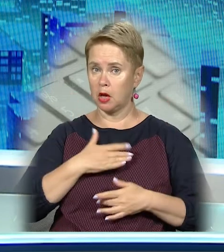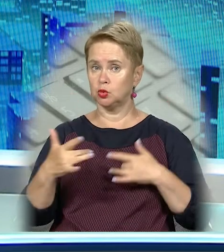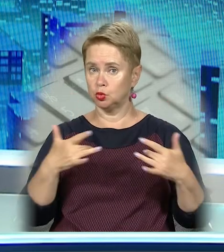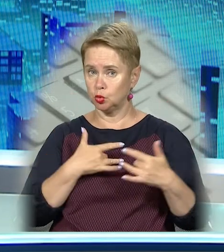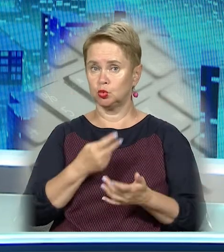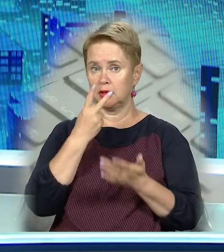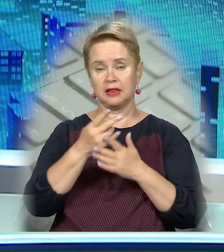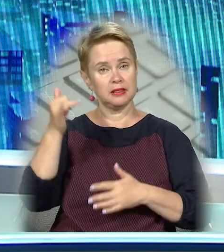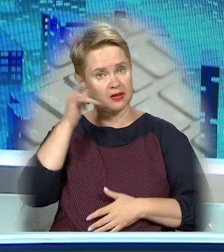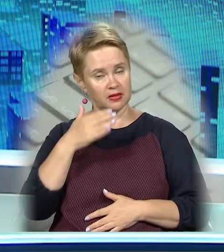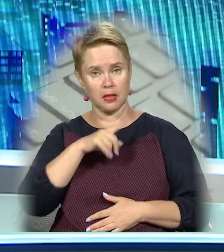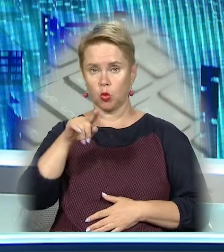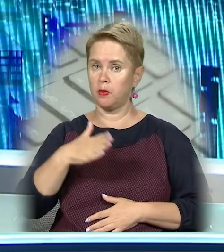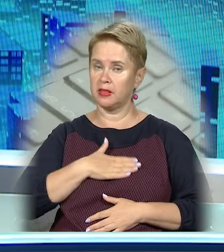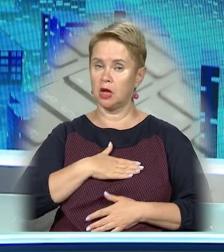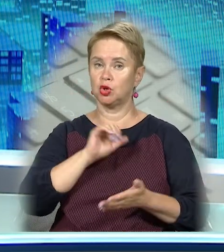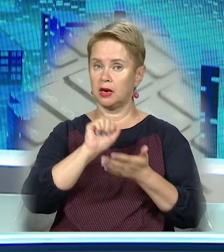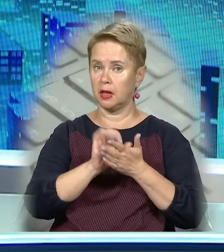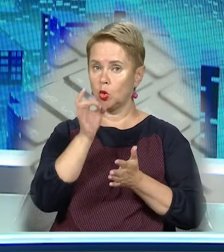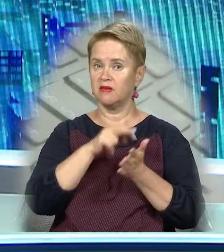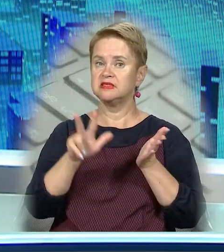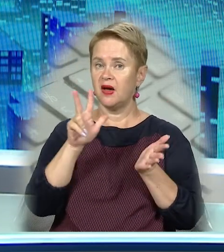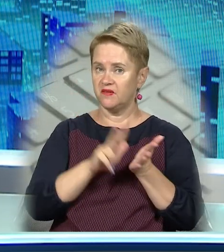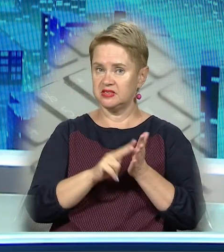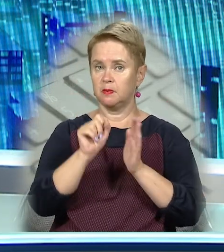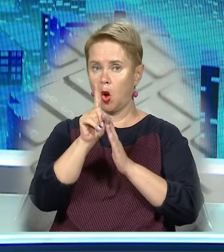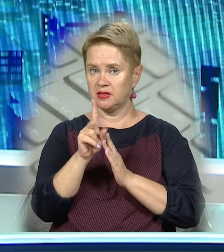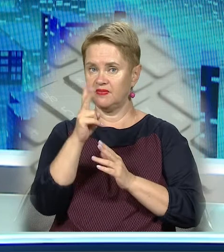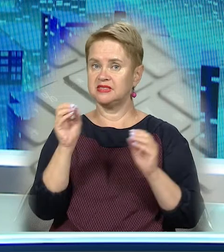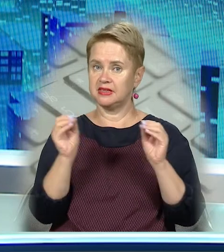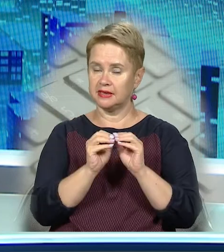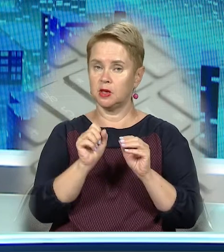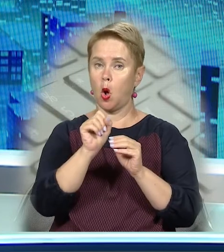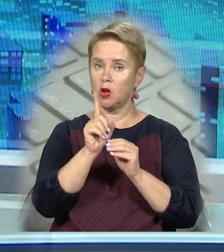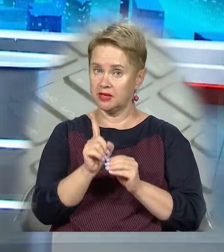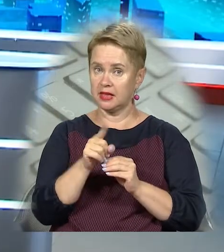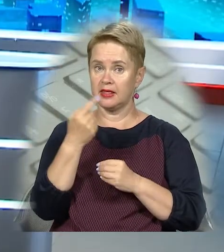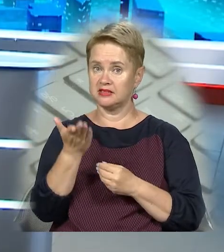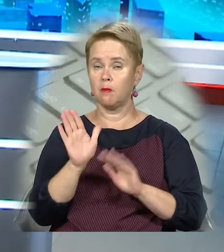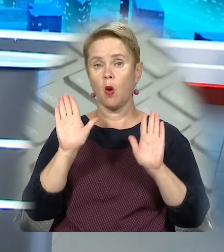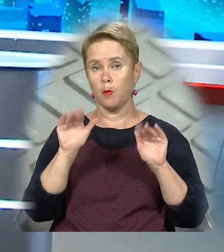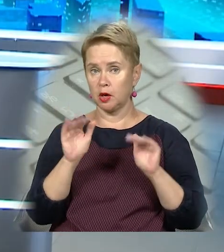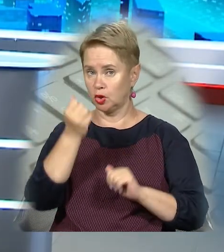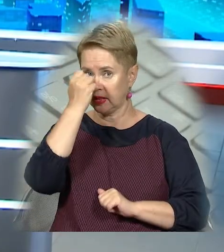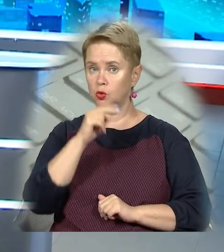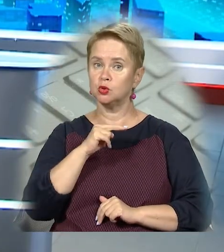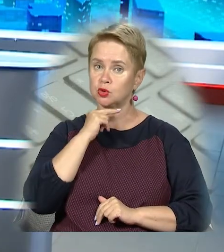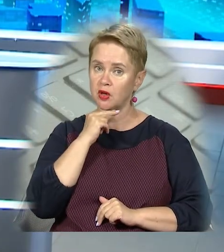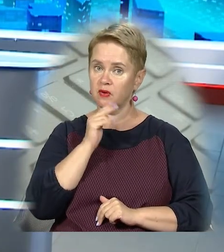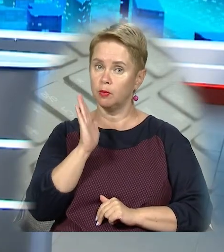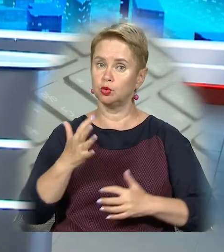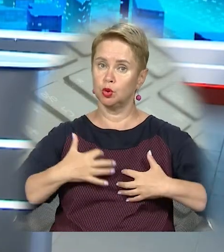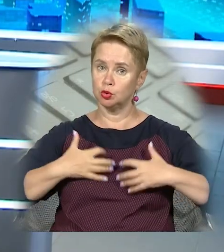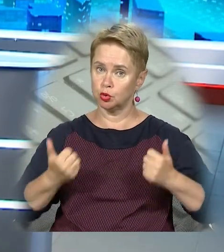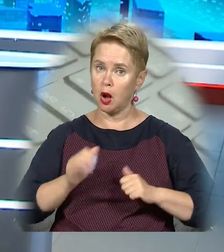сюжету, телефонуйте на номер нашої редакції 098 11 210 11. Я ж з вами прощаюся. Дякую за увагу.